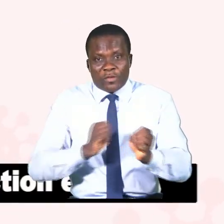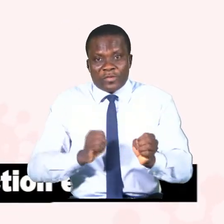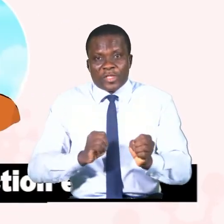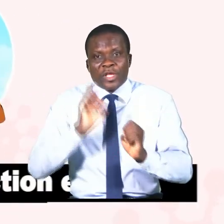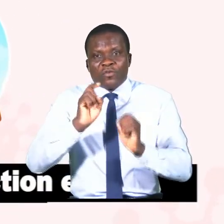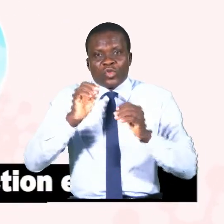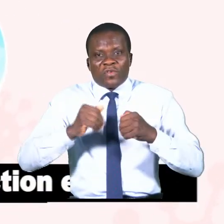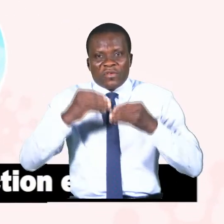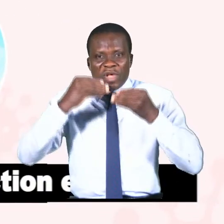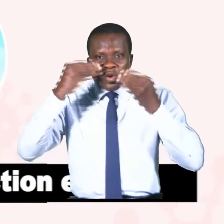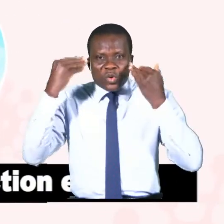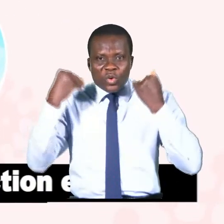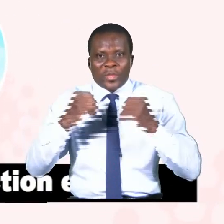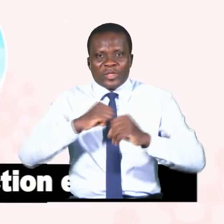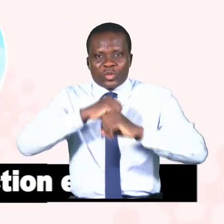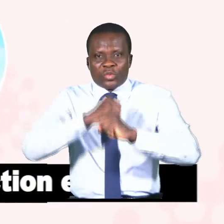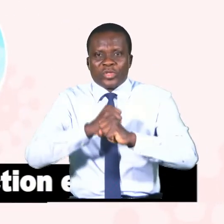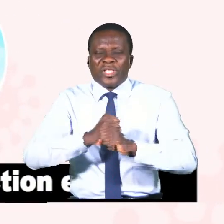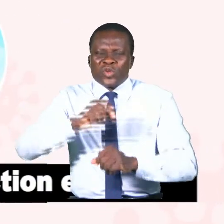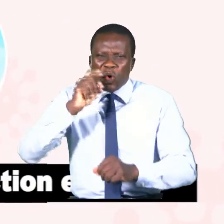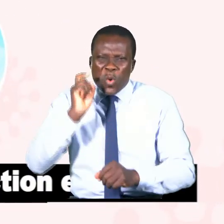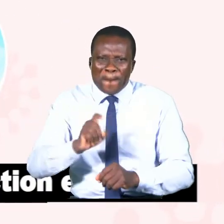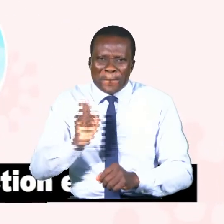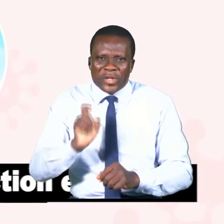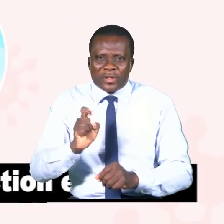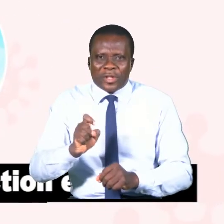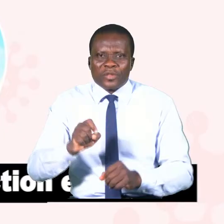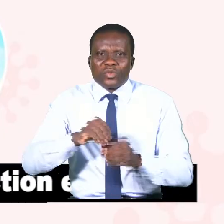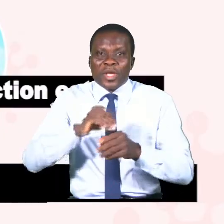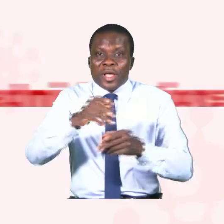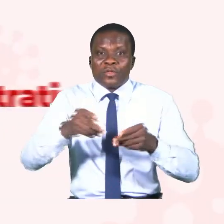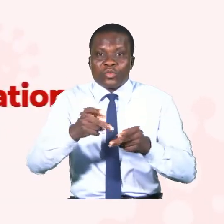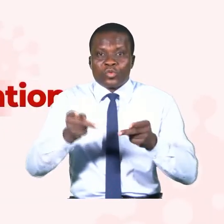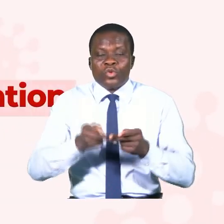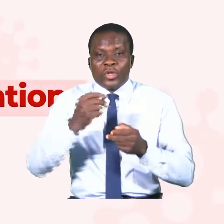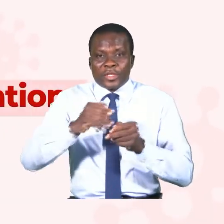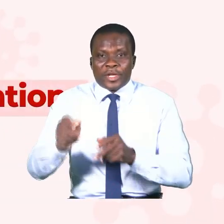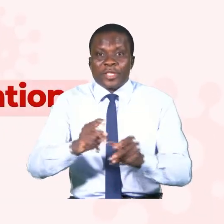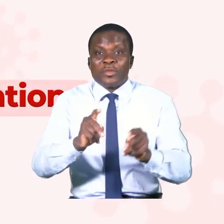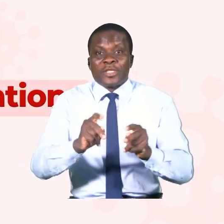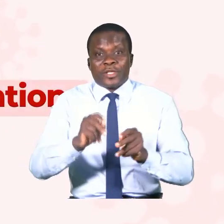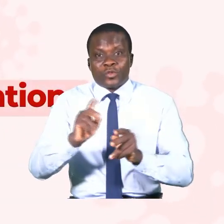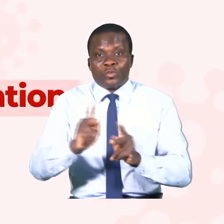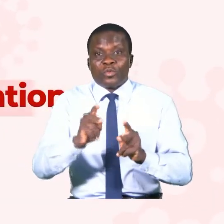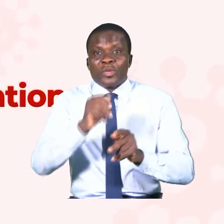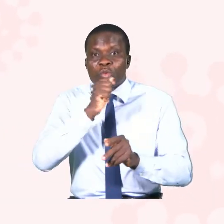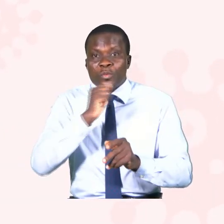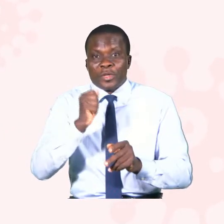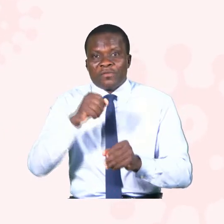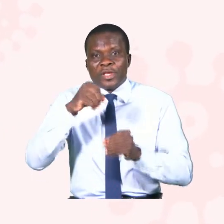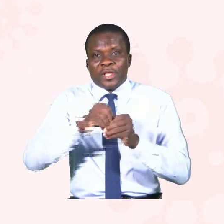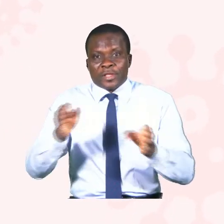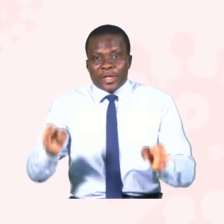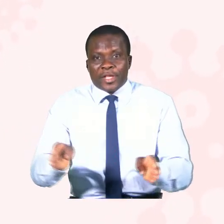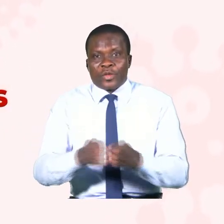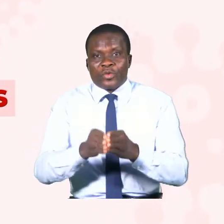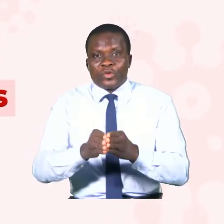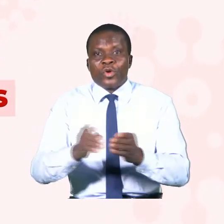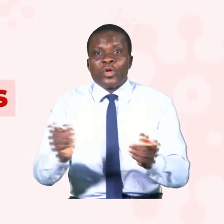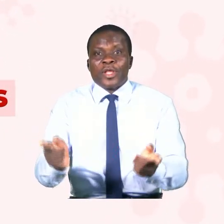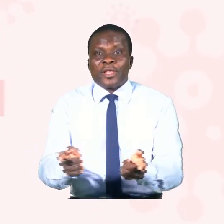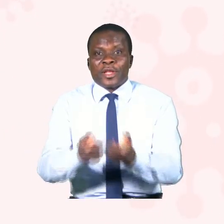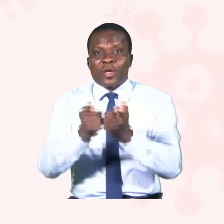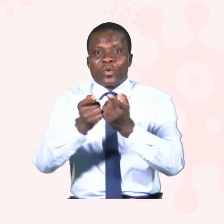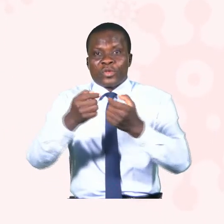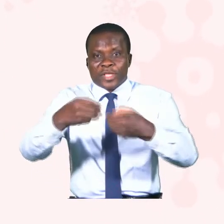le port du masque de protection est obligatoire en tous lieux. Dans l'administration publique ou privée, dans les réunions, les rencontres,